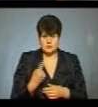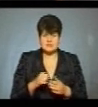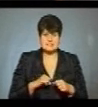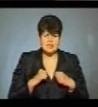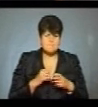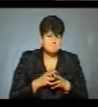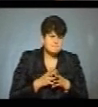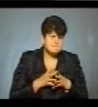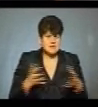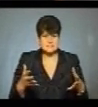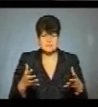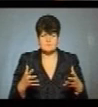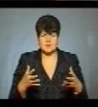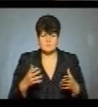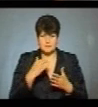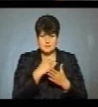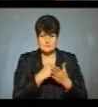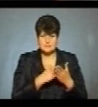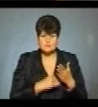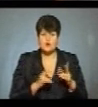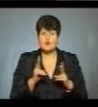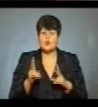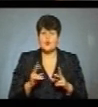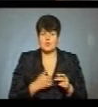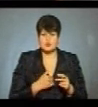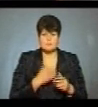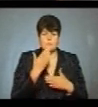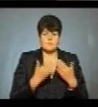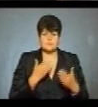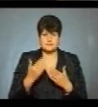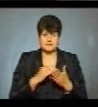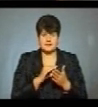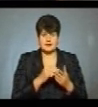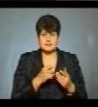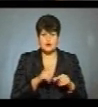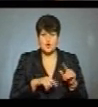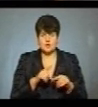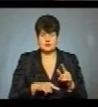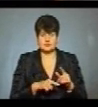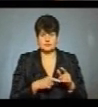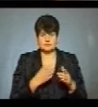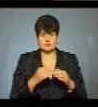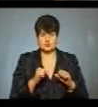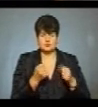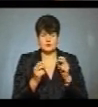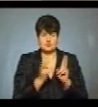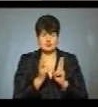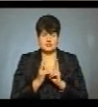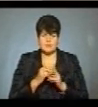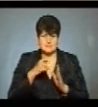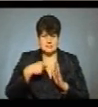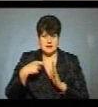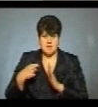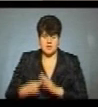то ми стараємося максимально складаємо список, по кому ми хочемо про людей. І ми з тими родичами в Львові всіма з друзями зустрічаємося, відзнімаємо.